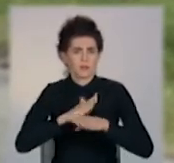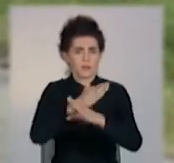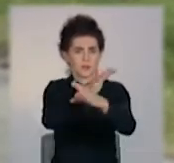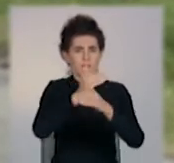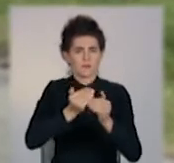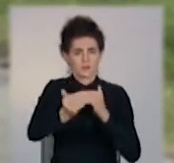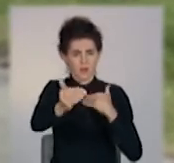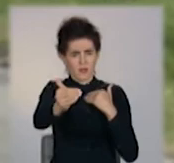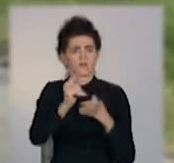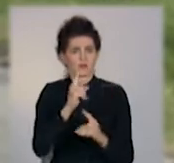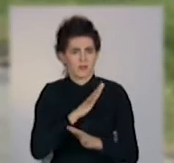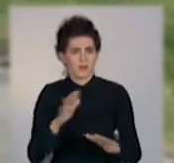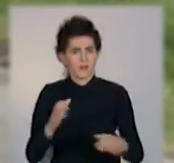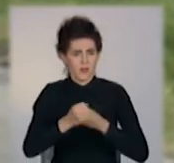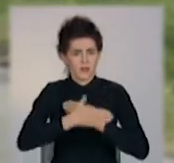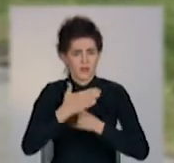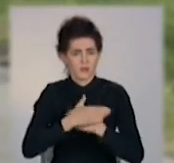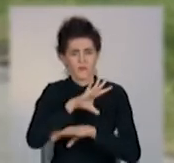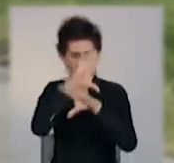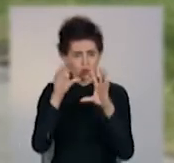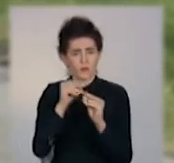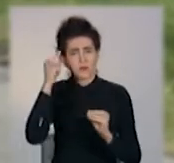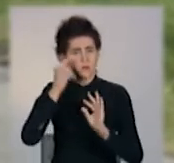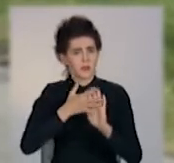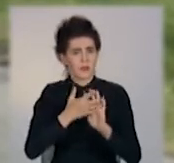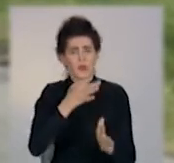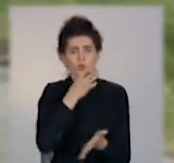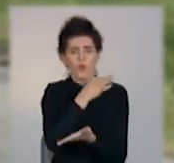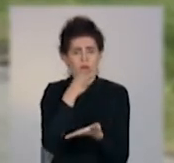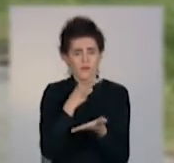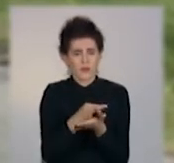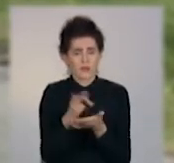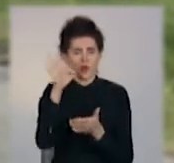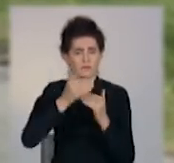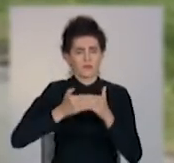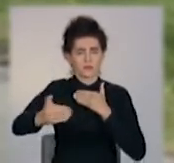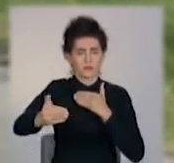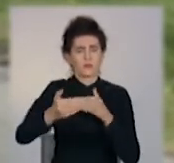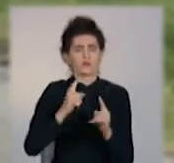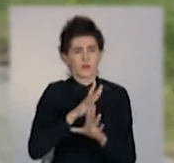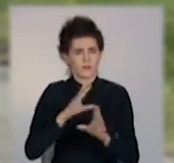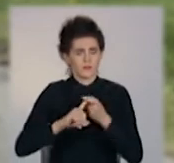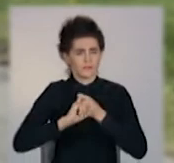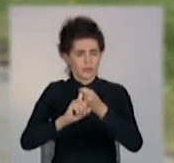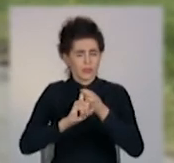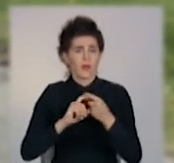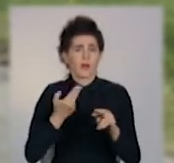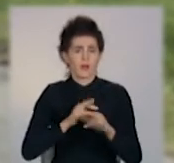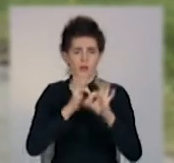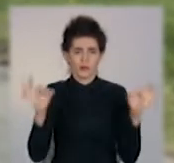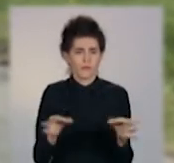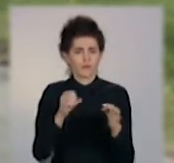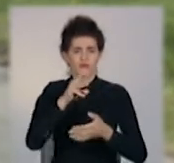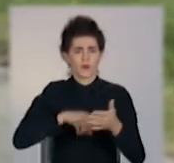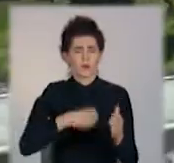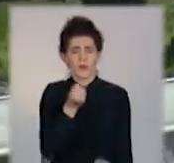розуміють про відповідальність, про дистанцію, жодних штрафів